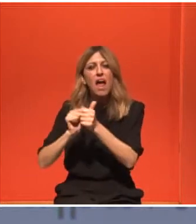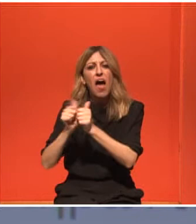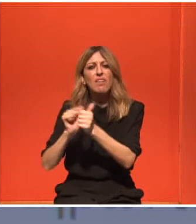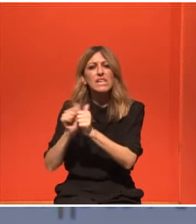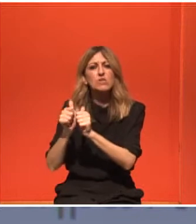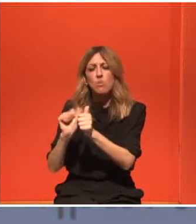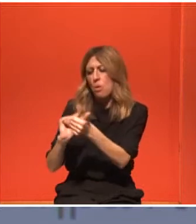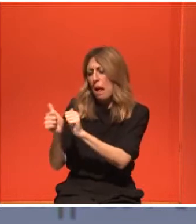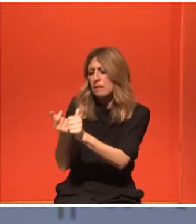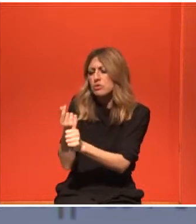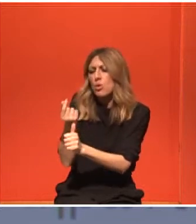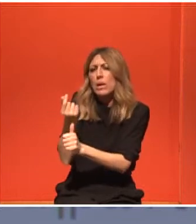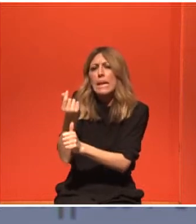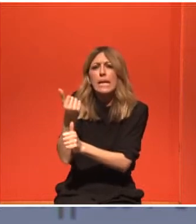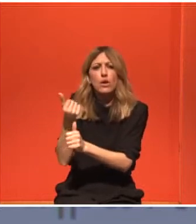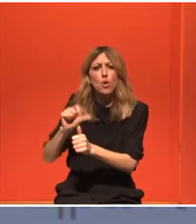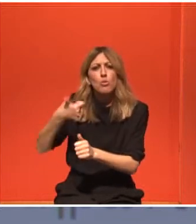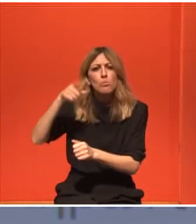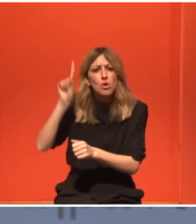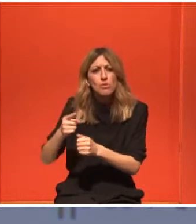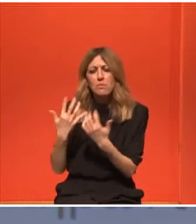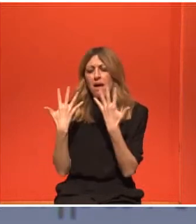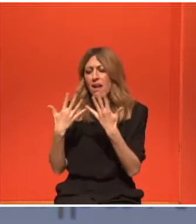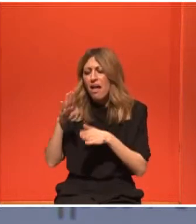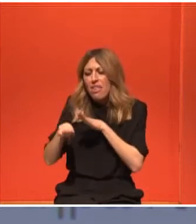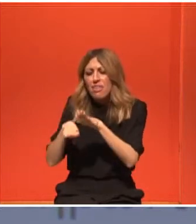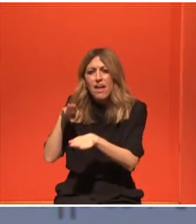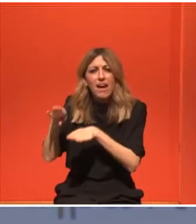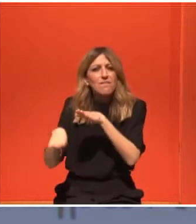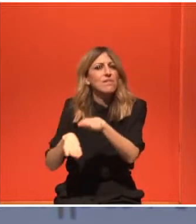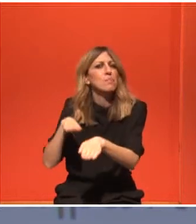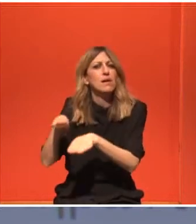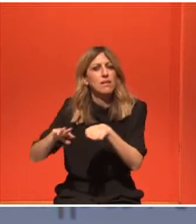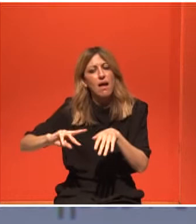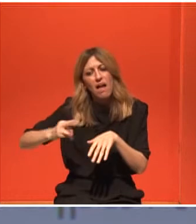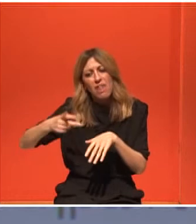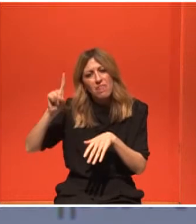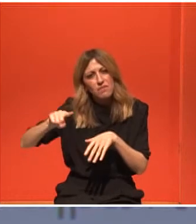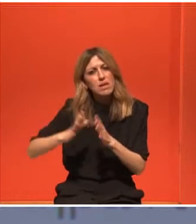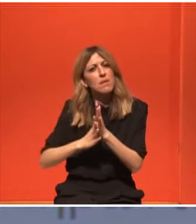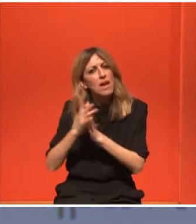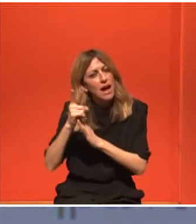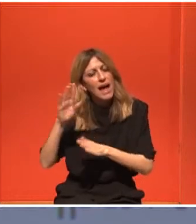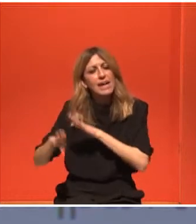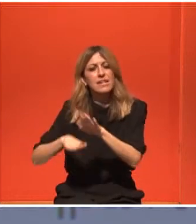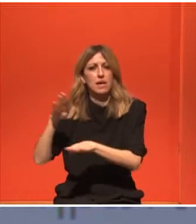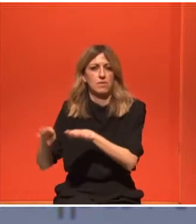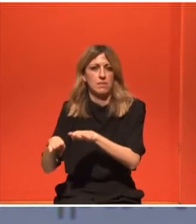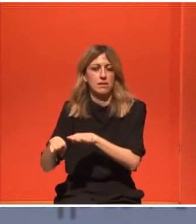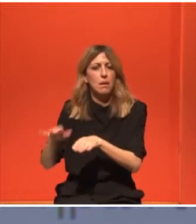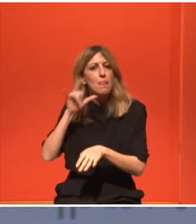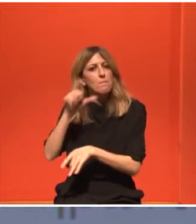δέκα βήματα την πρώτη μέρα, έντεκα τη δεύτερη, σιγά σιγά θα αρχίσετε να ασκήσετε, πάντα με τον γυμναστή σας και με τον γιατρό σας.